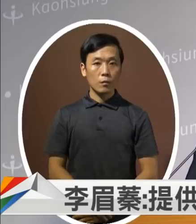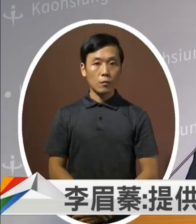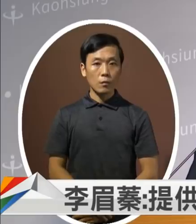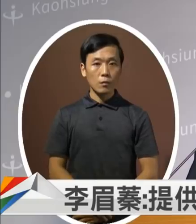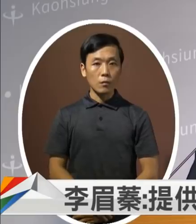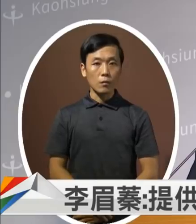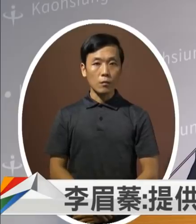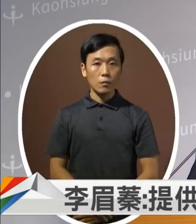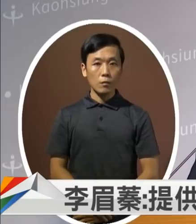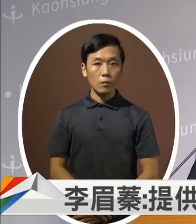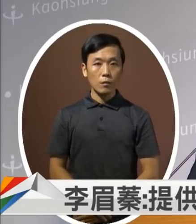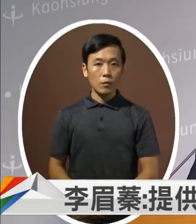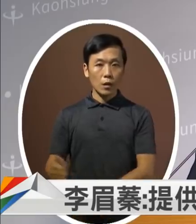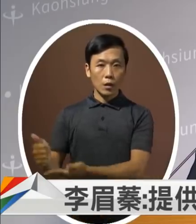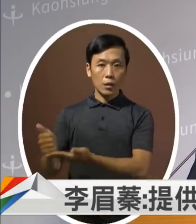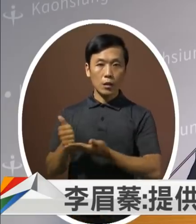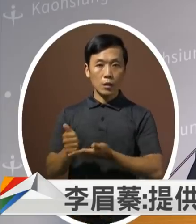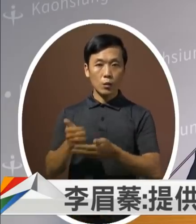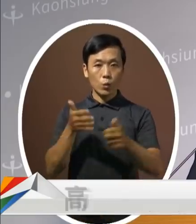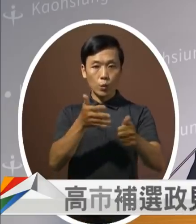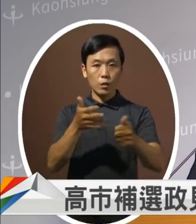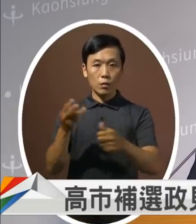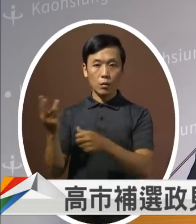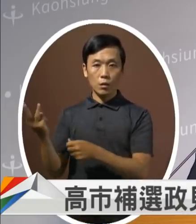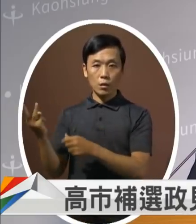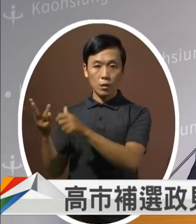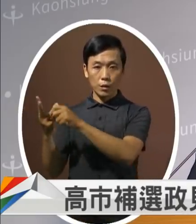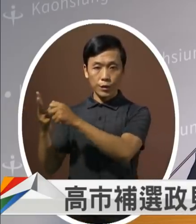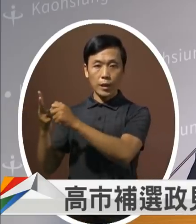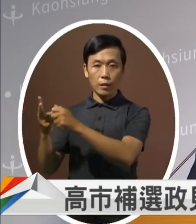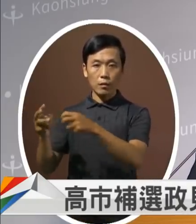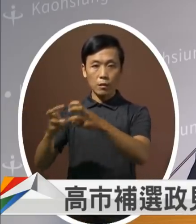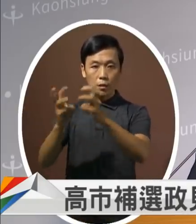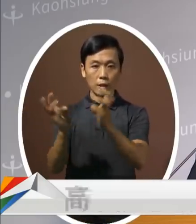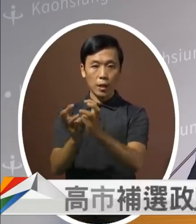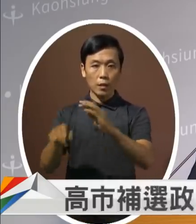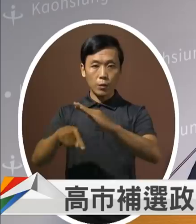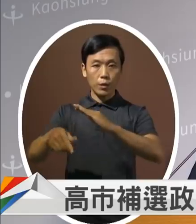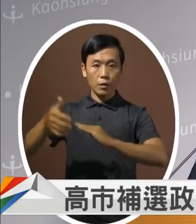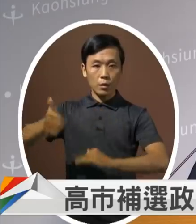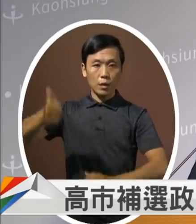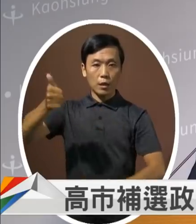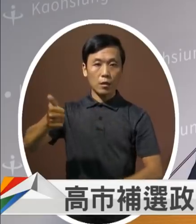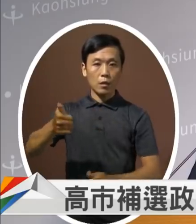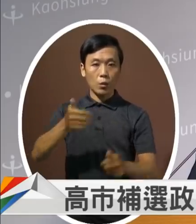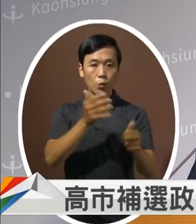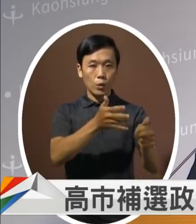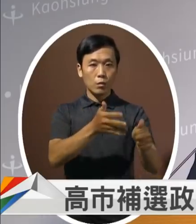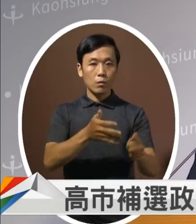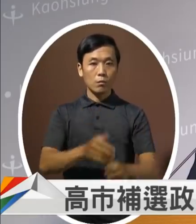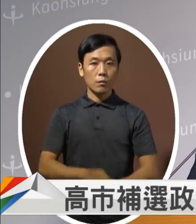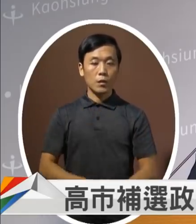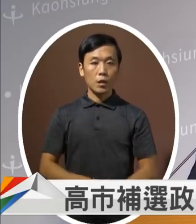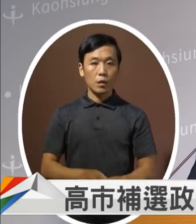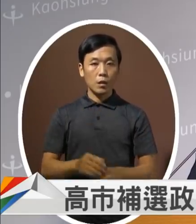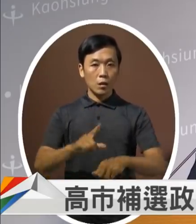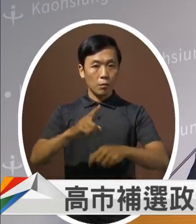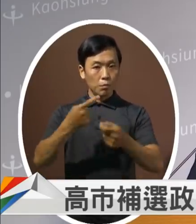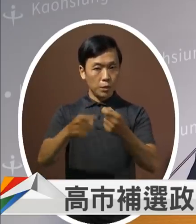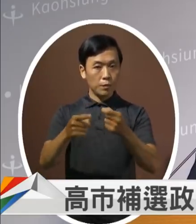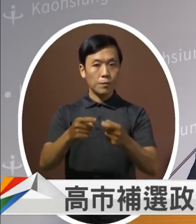请第三位发问人 杨怡华院长发问时间一分钟